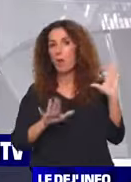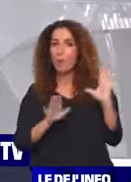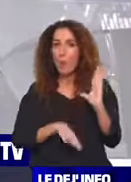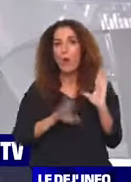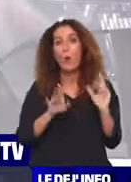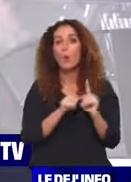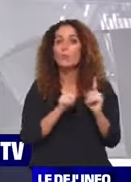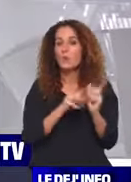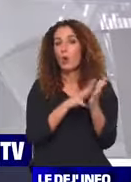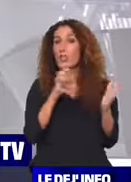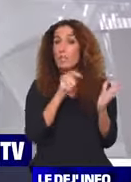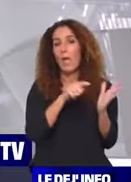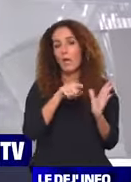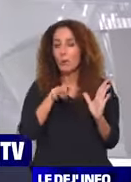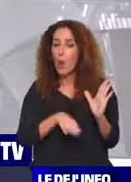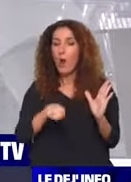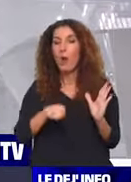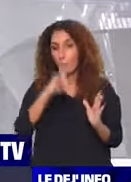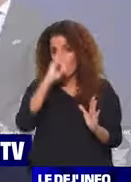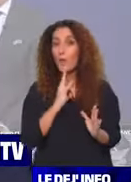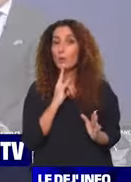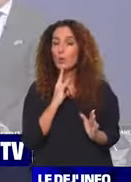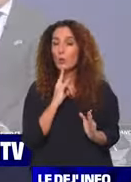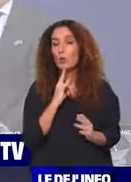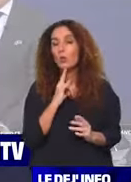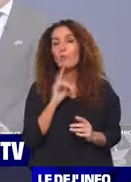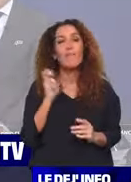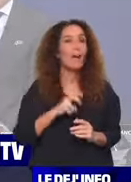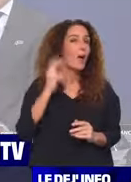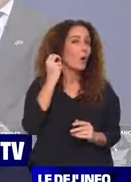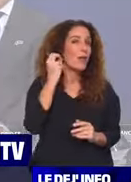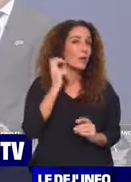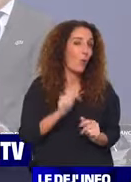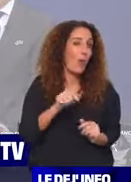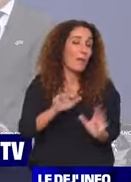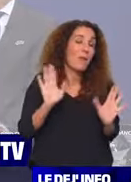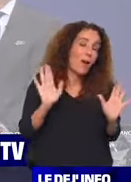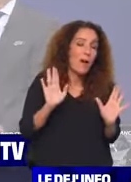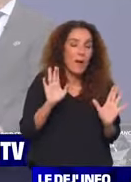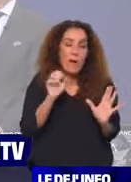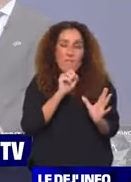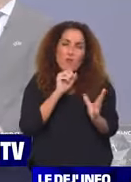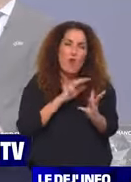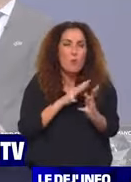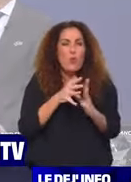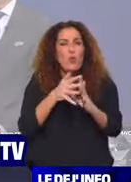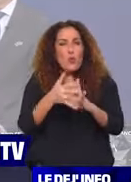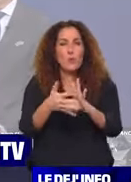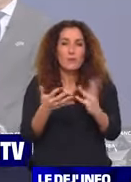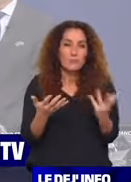de Manchester United, la Juventus qui a certes Cristiano Ronaldo, équipe vieillissante, qui en a pris